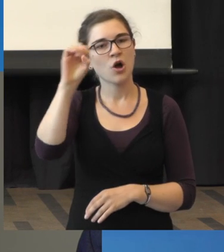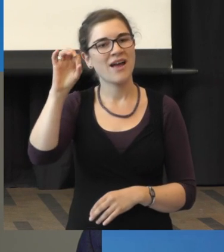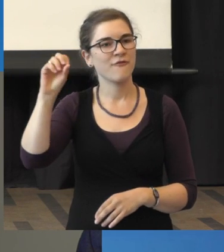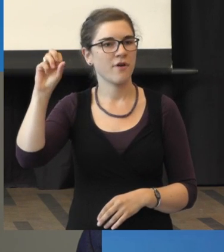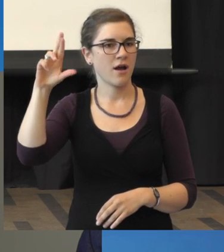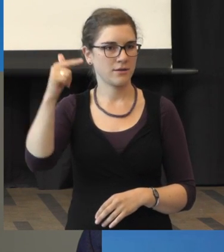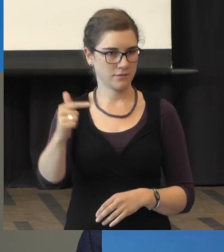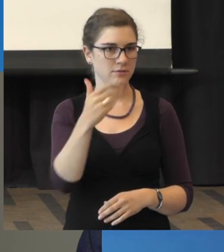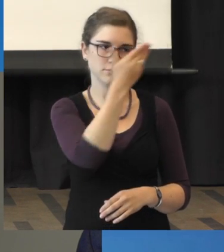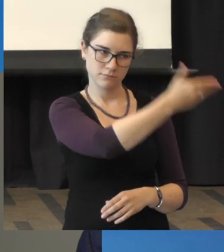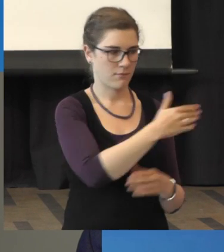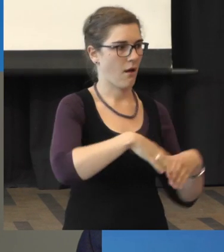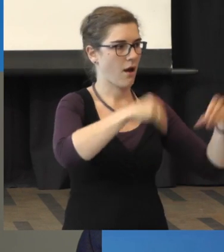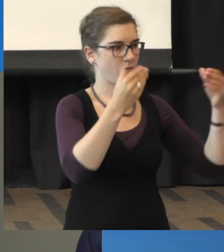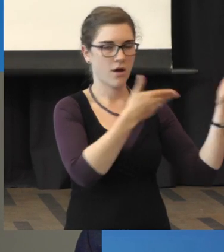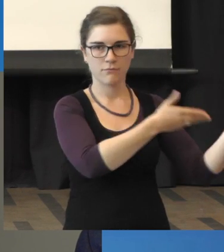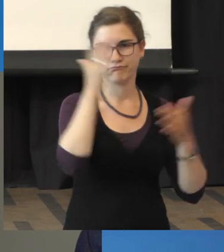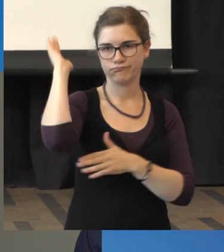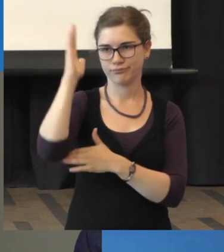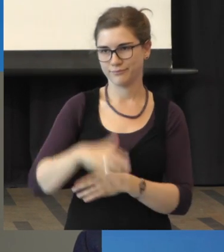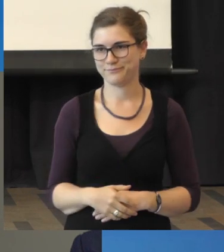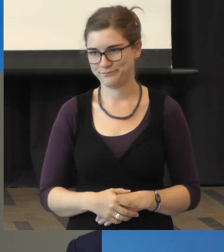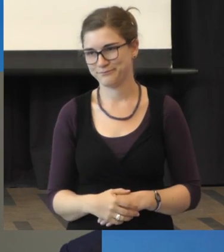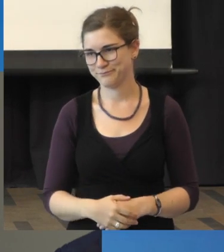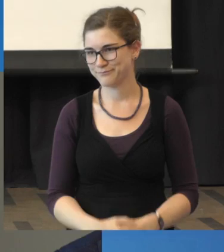einführenden Vortrag beginnen kann. Herr Professor,